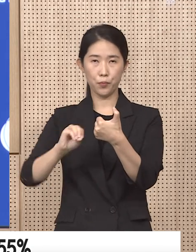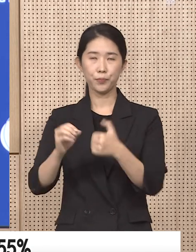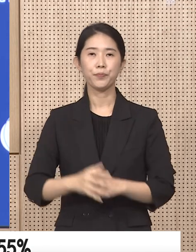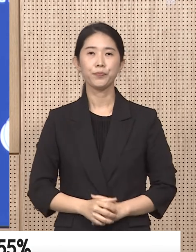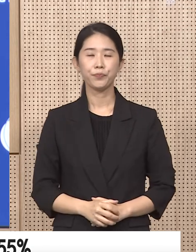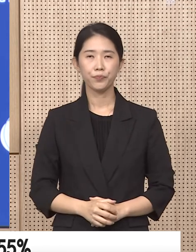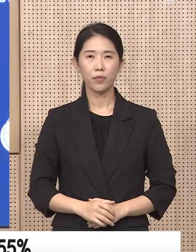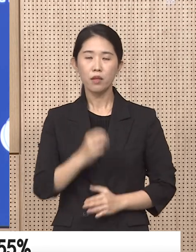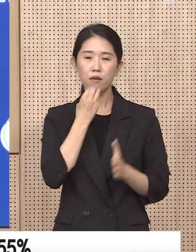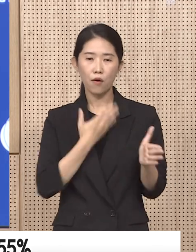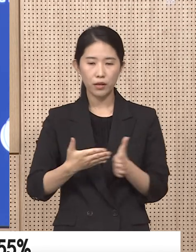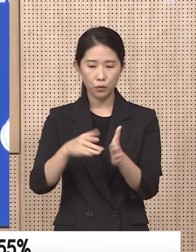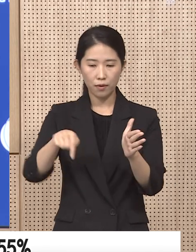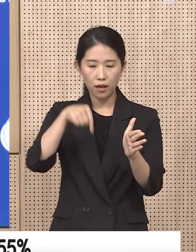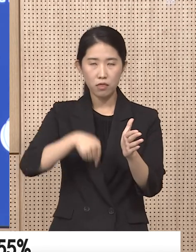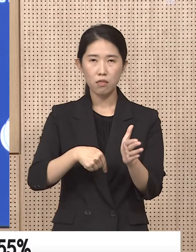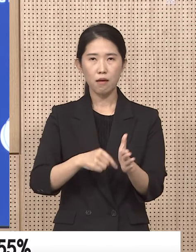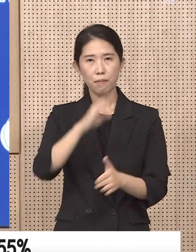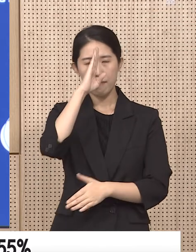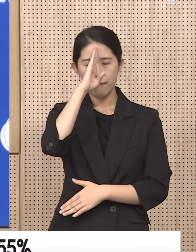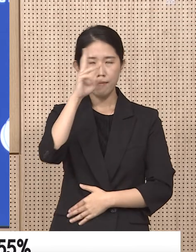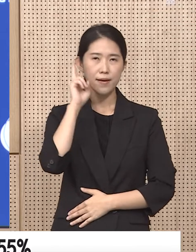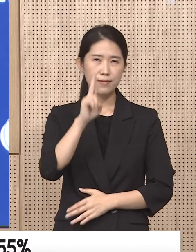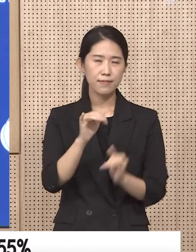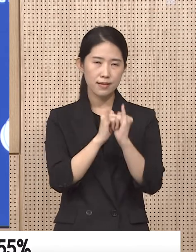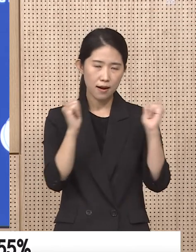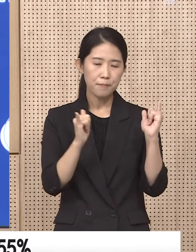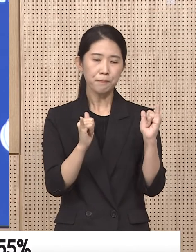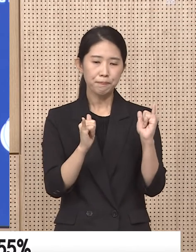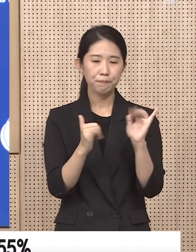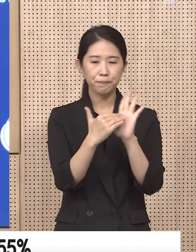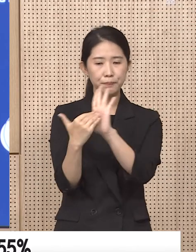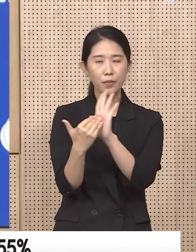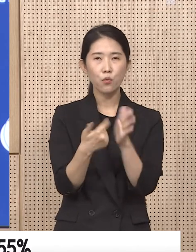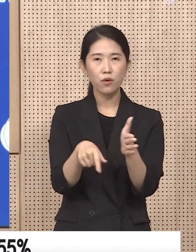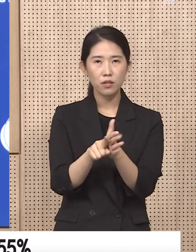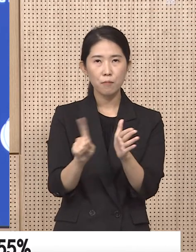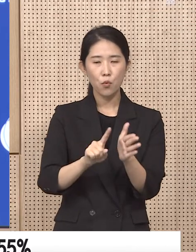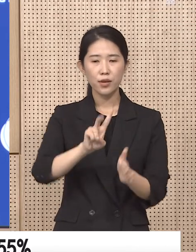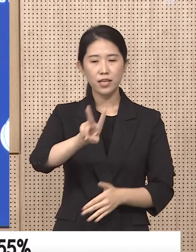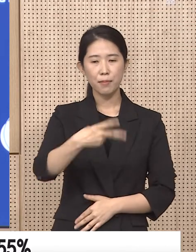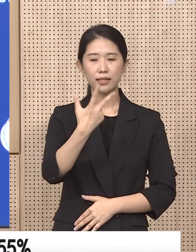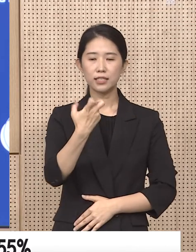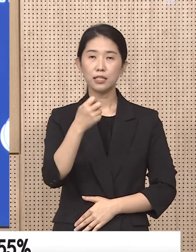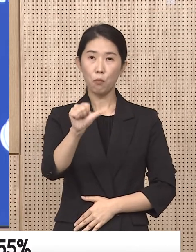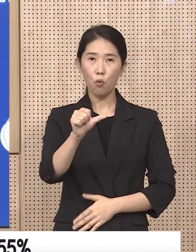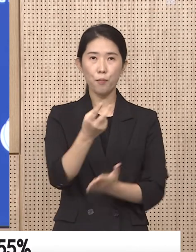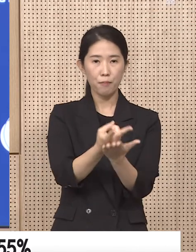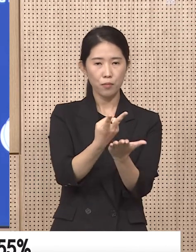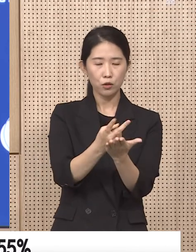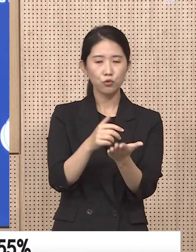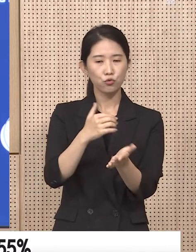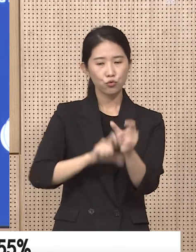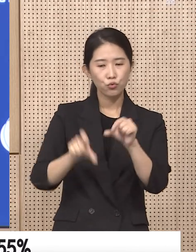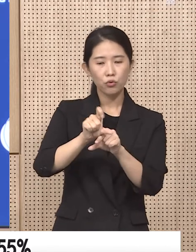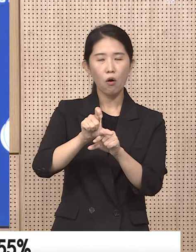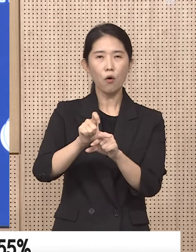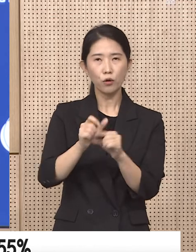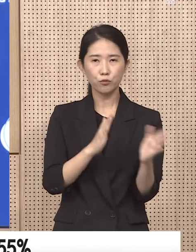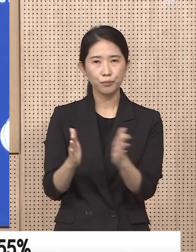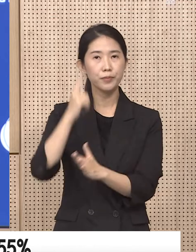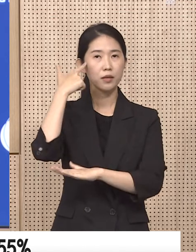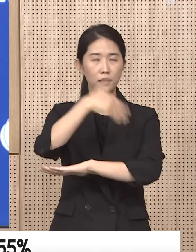경기도는 위중증 환자 증가에 선제적으로 대비하기 위해서 275병상을 단계적으로 추가 확보할 예정입니다.